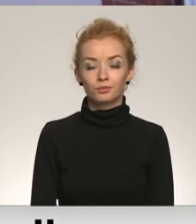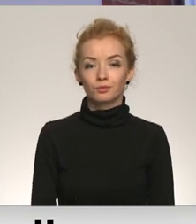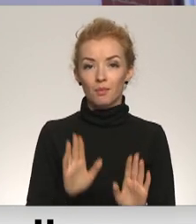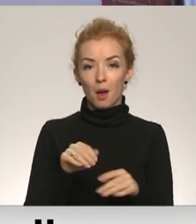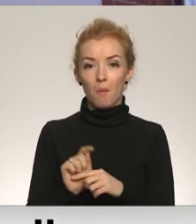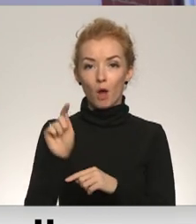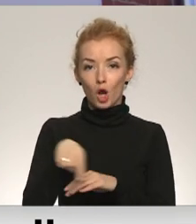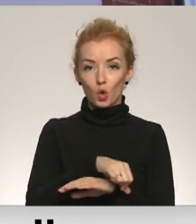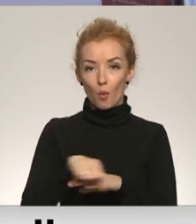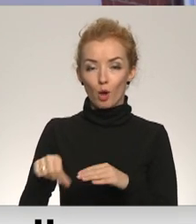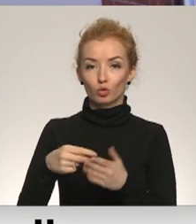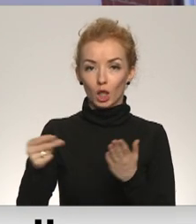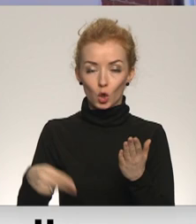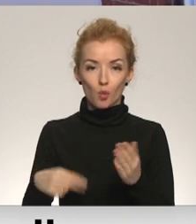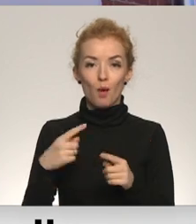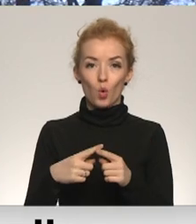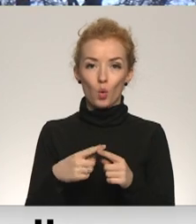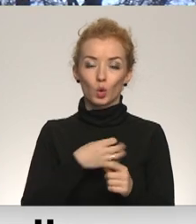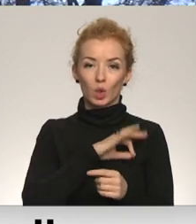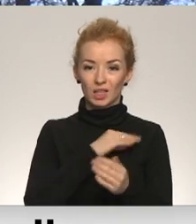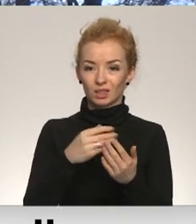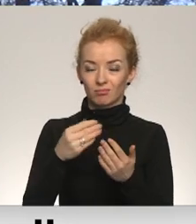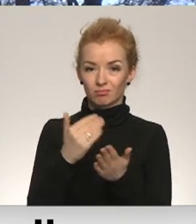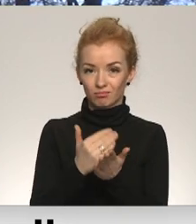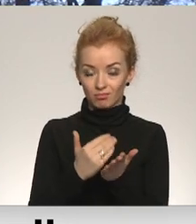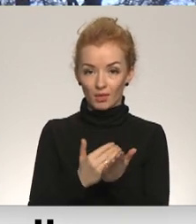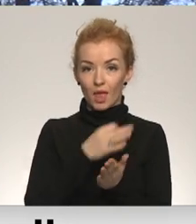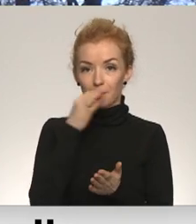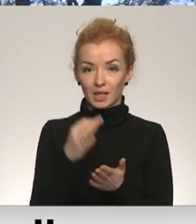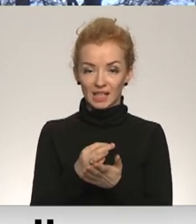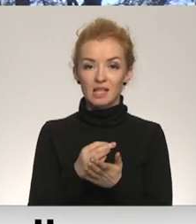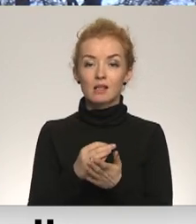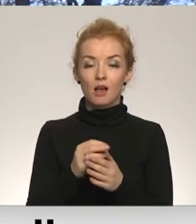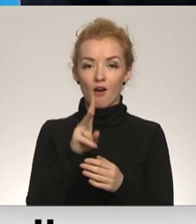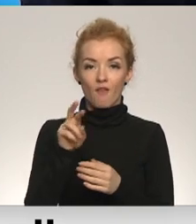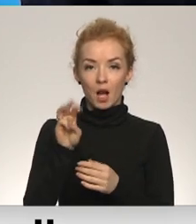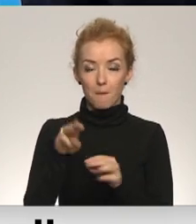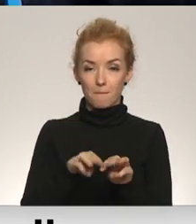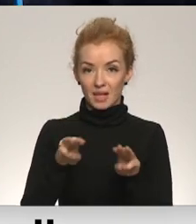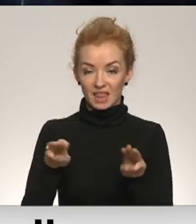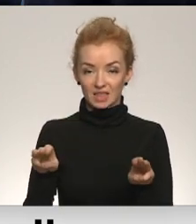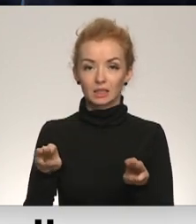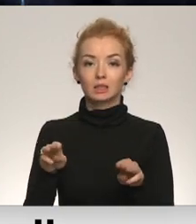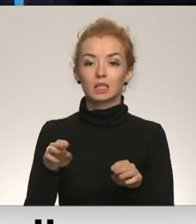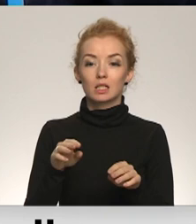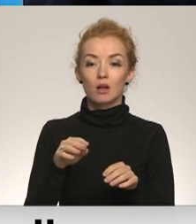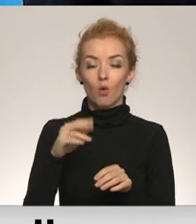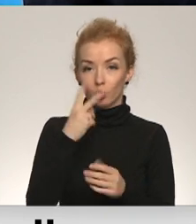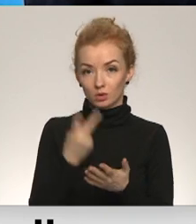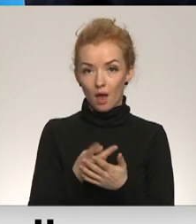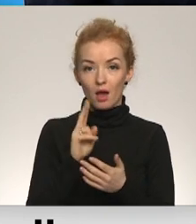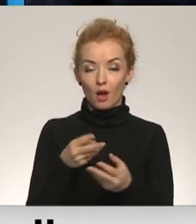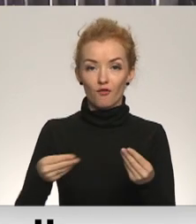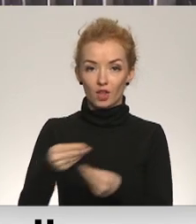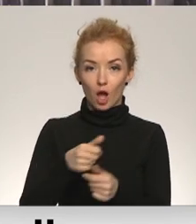par pārobužu līgumiem un juridiskām saistībām, atbildīgā vides aizsardzības no regionālās attīstības ministrie pieļauj, kā